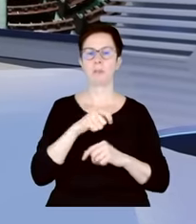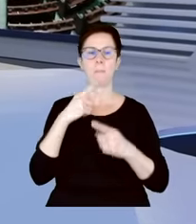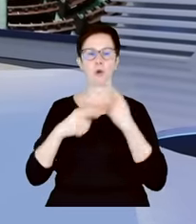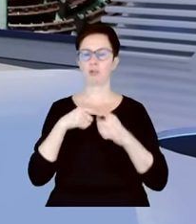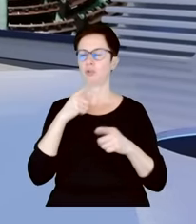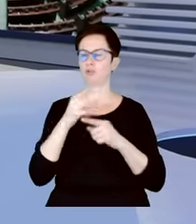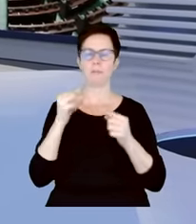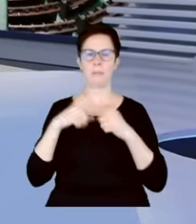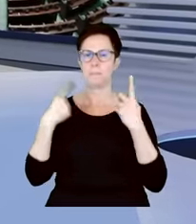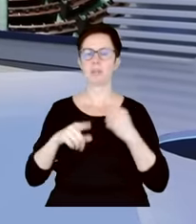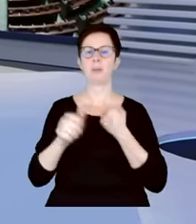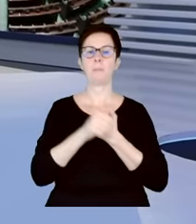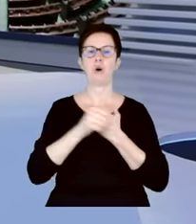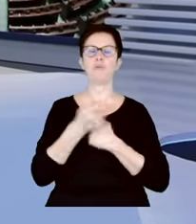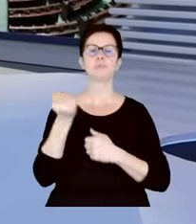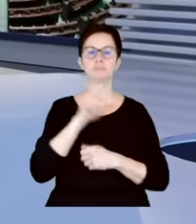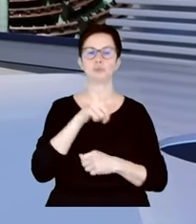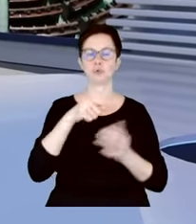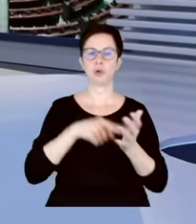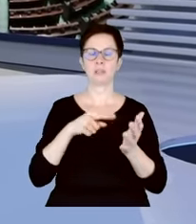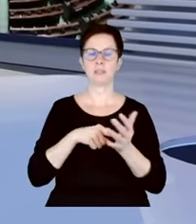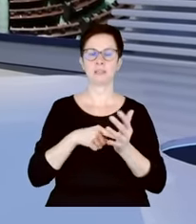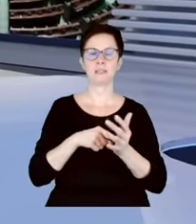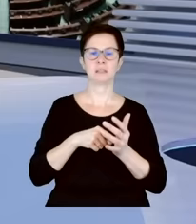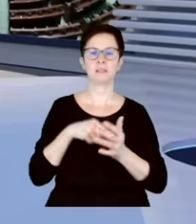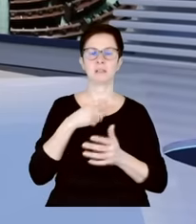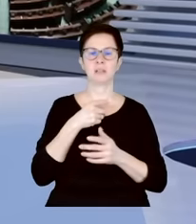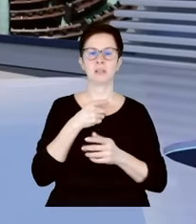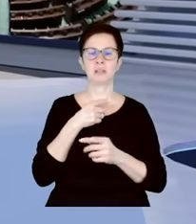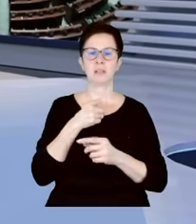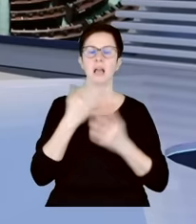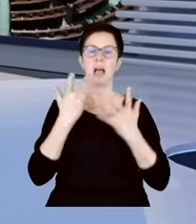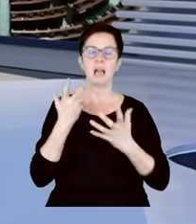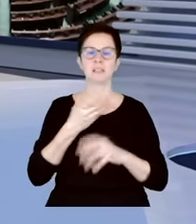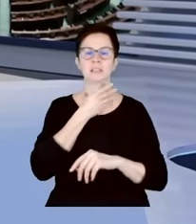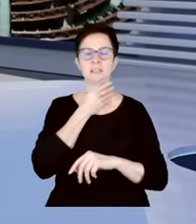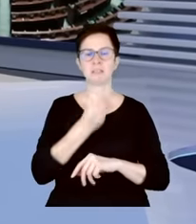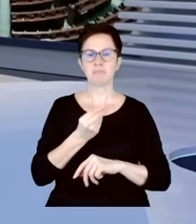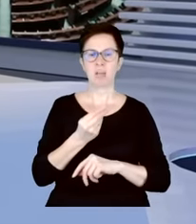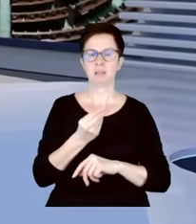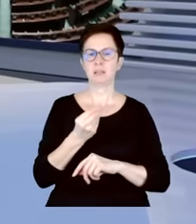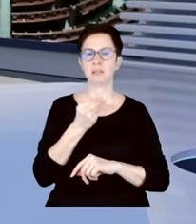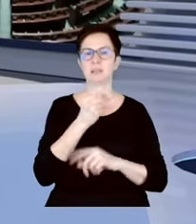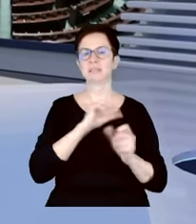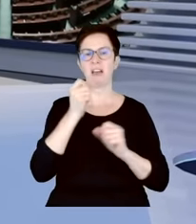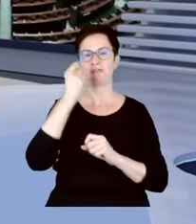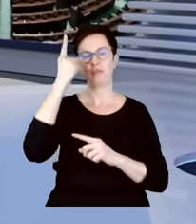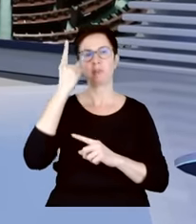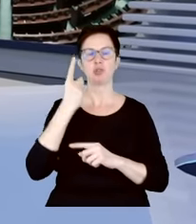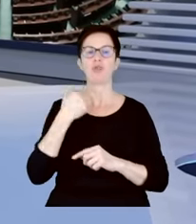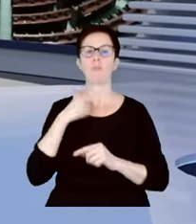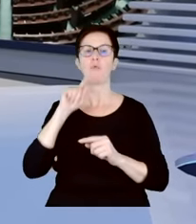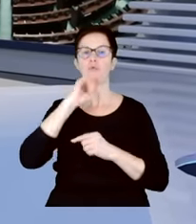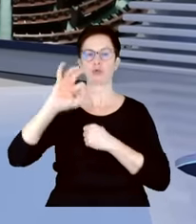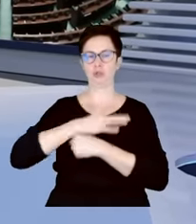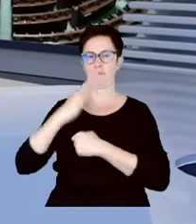motyw zbrodni sąd wskazał pozbawioną racjonalnych przesłanek chęć zemsty za wyimaginowane krzywdy. Ale jest jeszcze